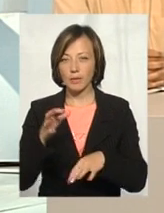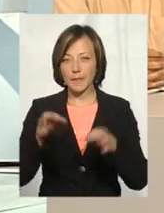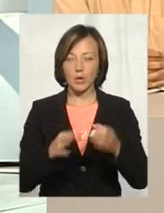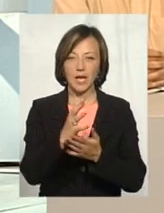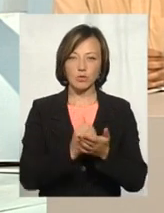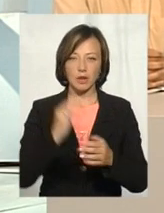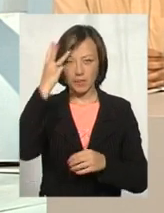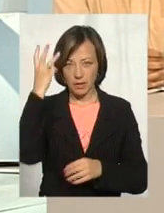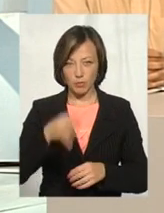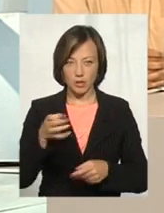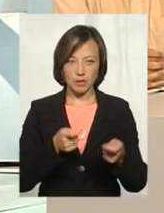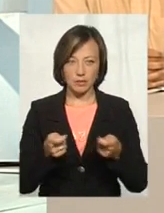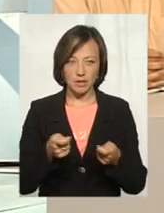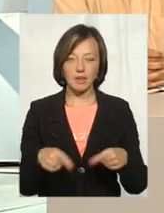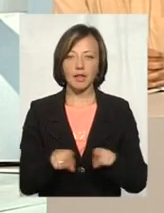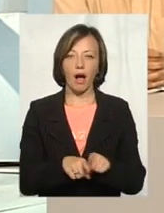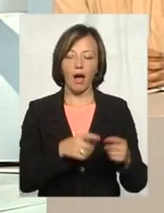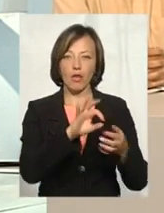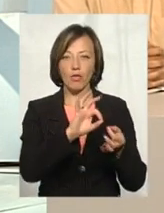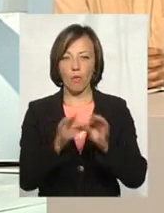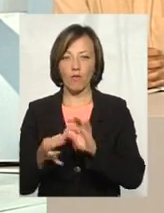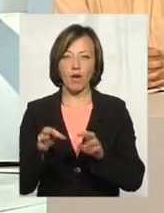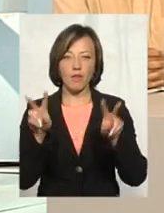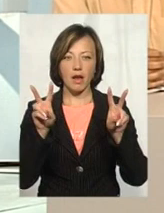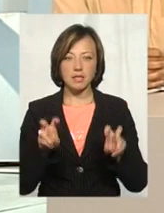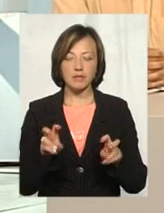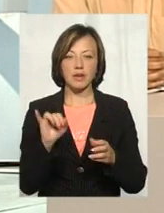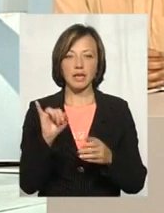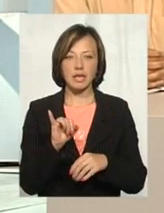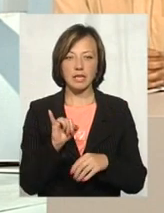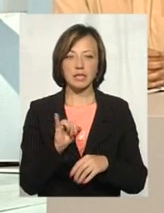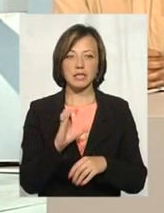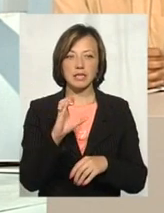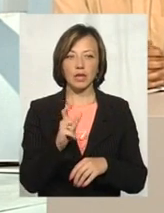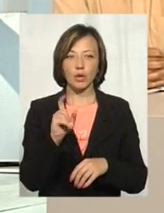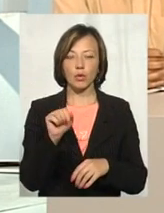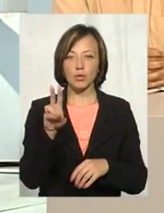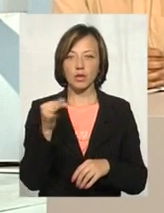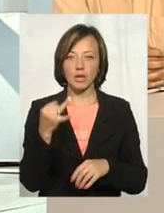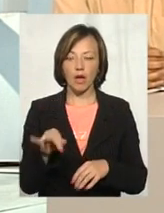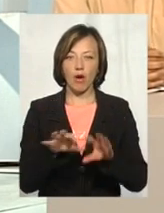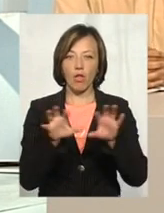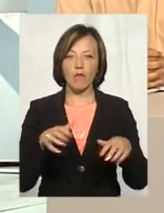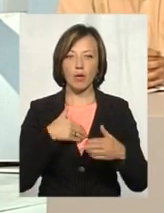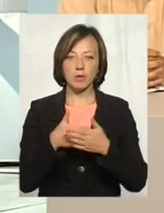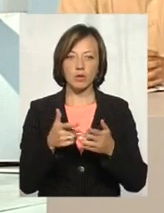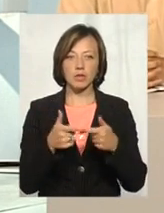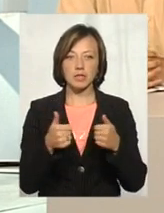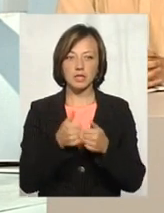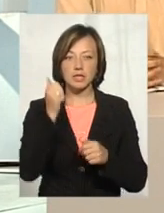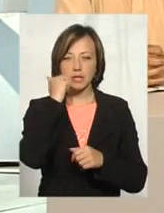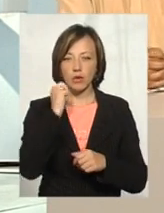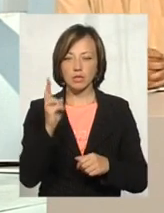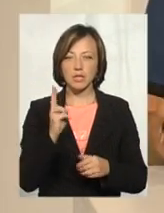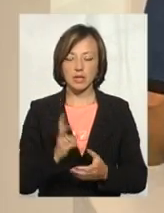ресурсів Хмельницького облдержадміністрації. Ну, така довга назва посади. Ось, і Сергій Худи, це голова громадської організації Старик Константинів, не би